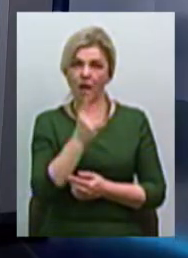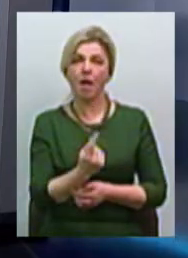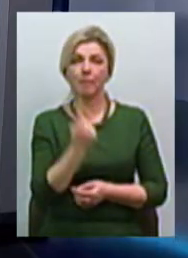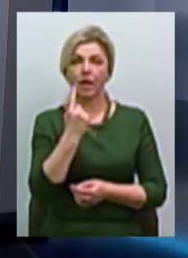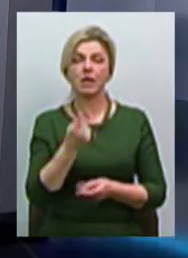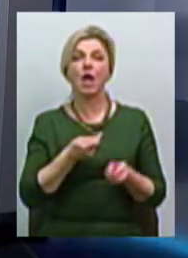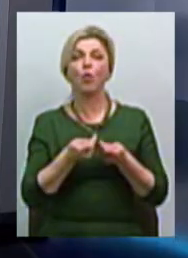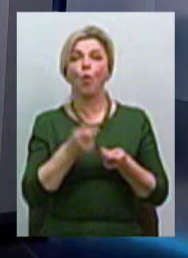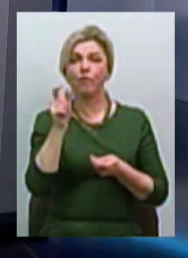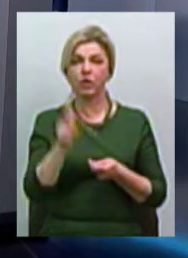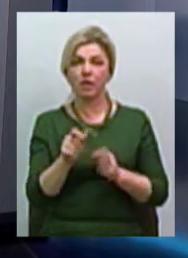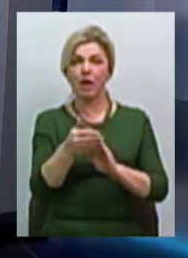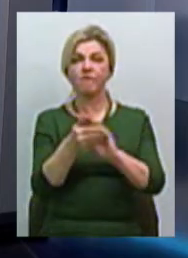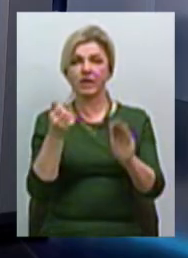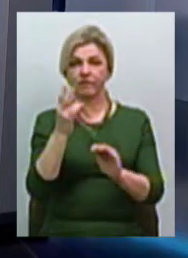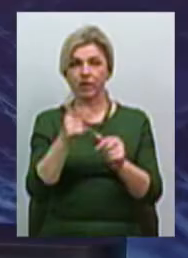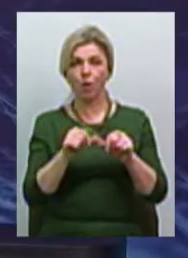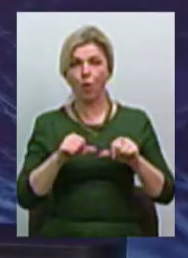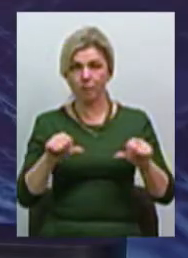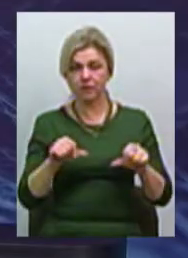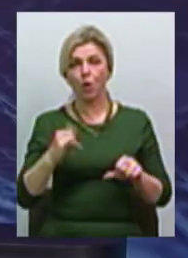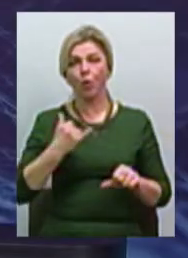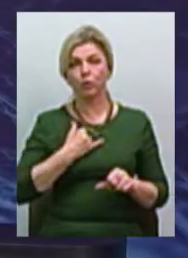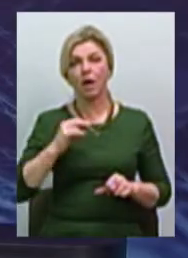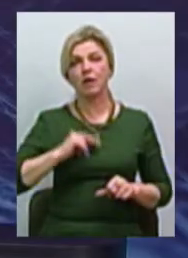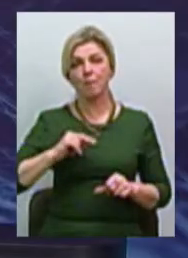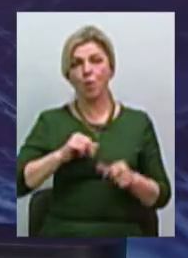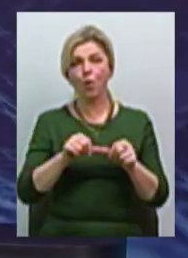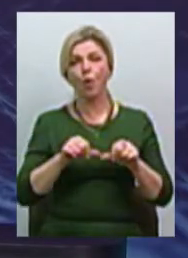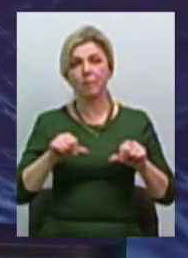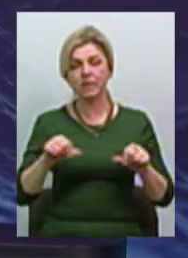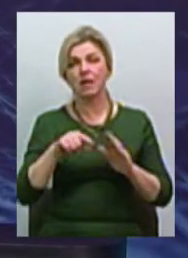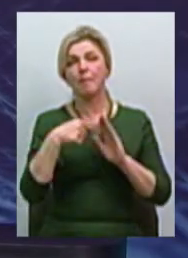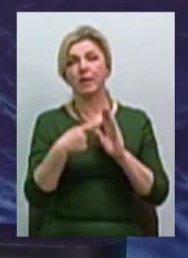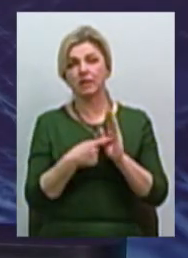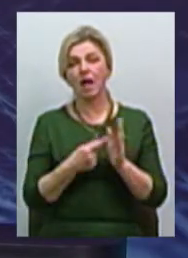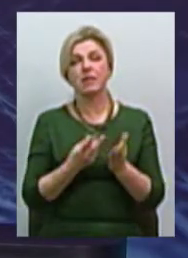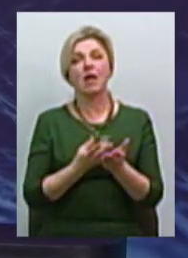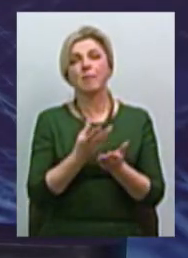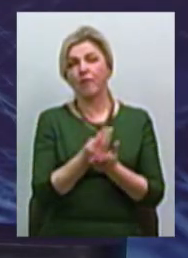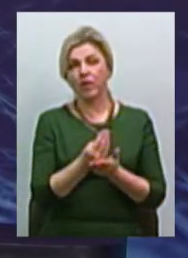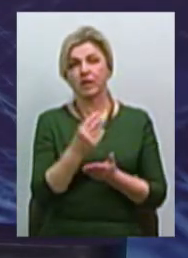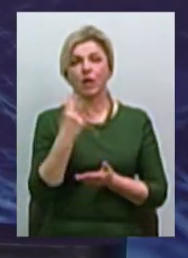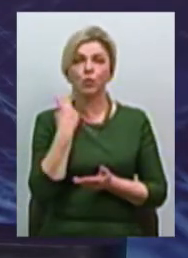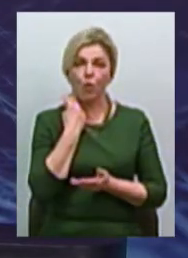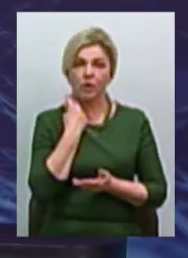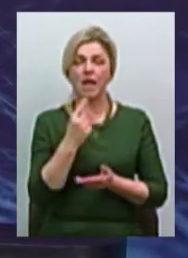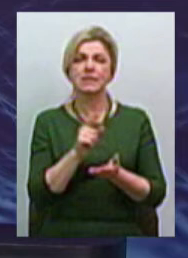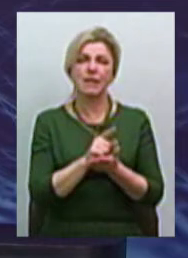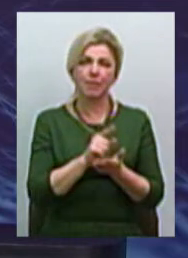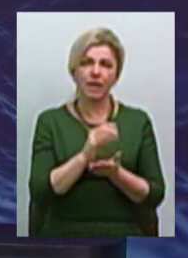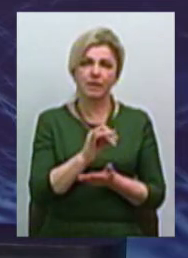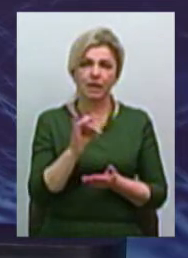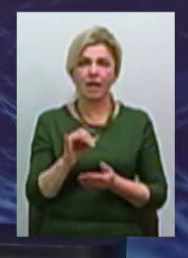викликати на комісію. У нас діють комісії з питань погашення заборгованості, з виплати заробітної оплати, пенсії, стипендії і інших